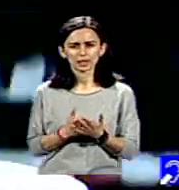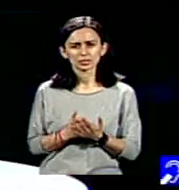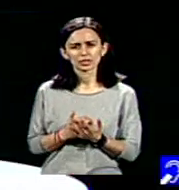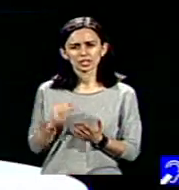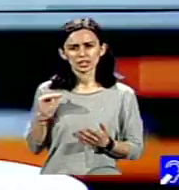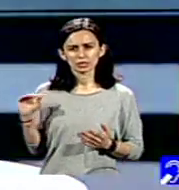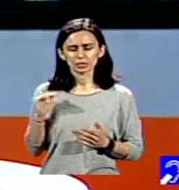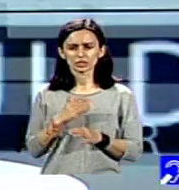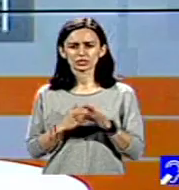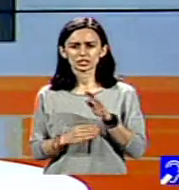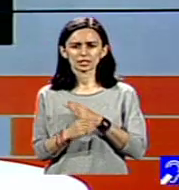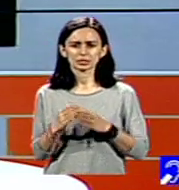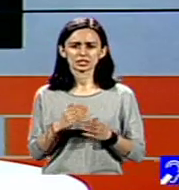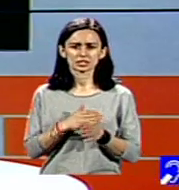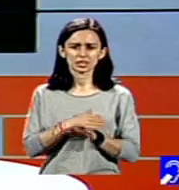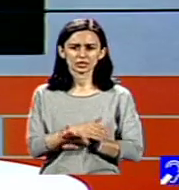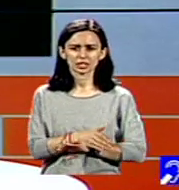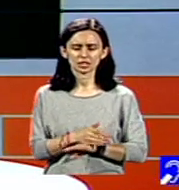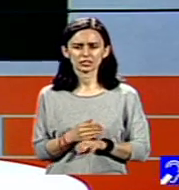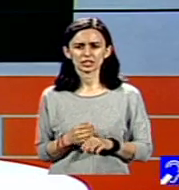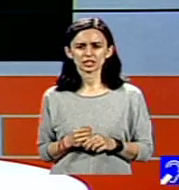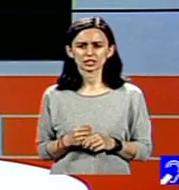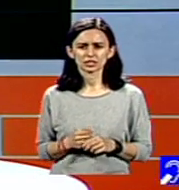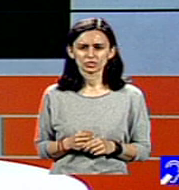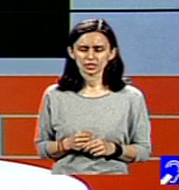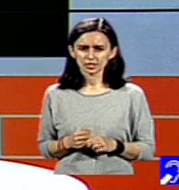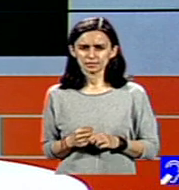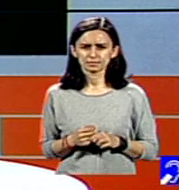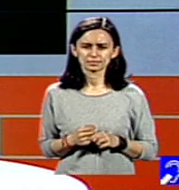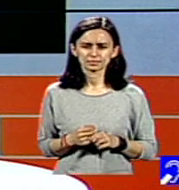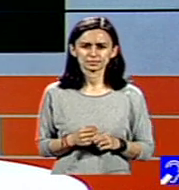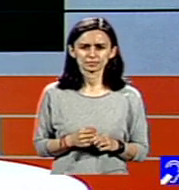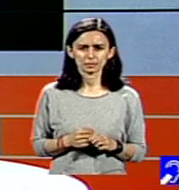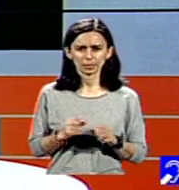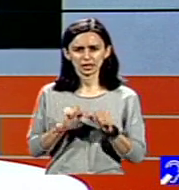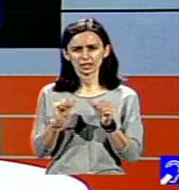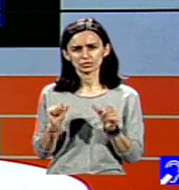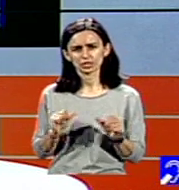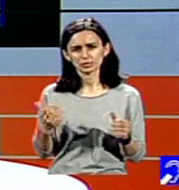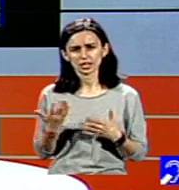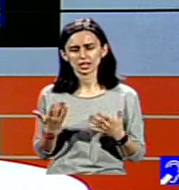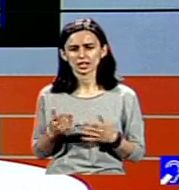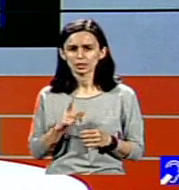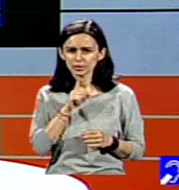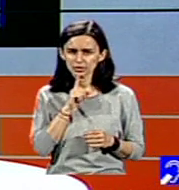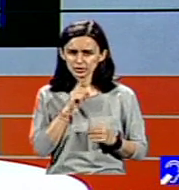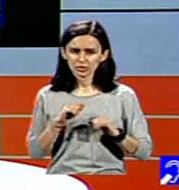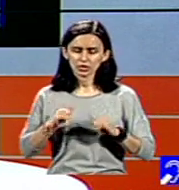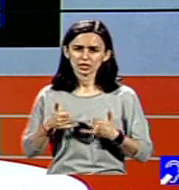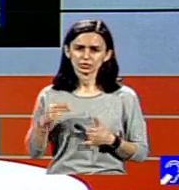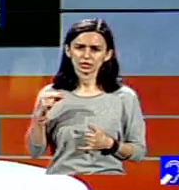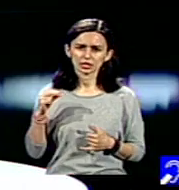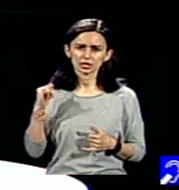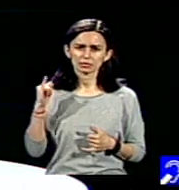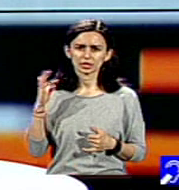Dizabilități a intervenit și în așa numitul sau în maniera în care noi am numit cazul de la Pitești, pentru că așa i-am spus